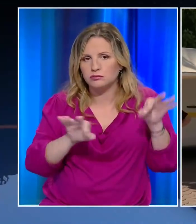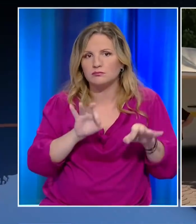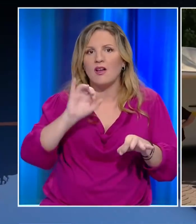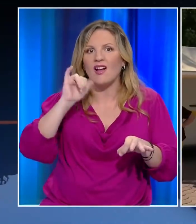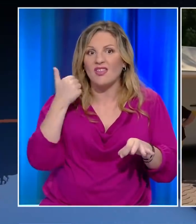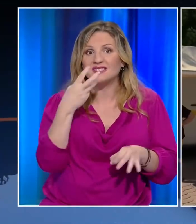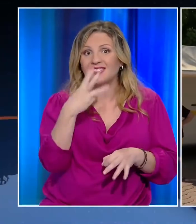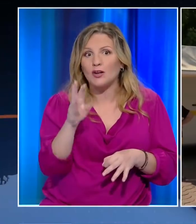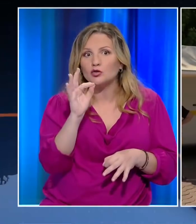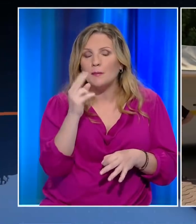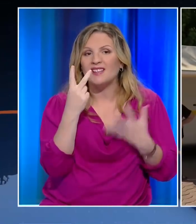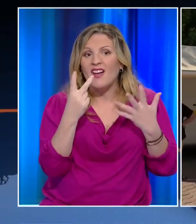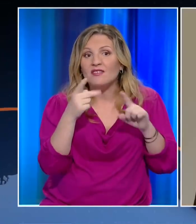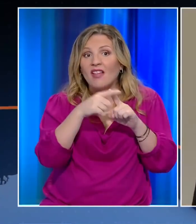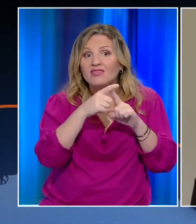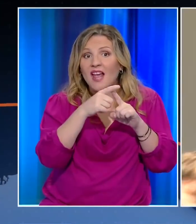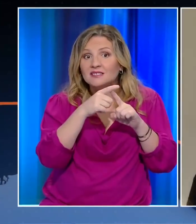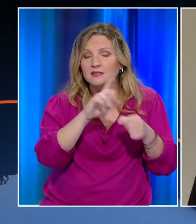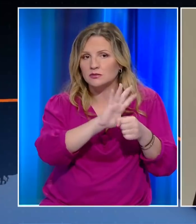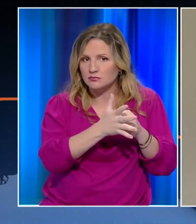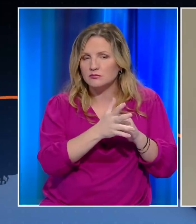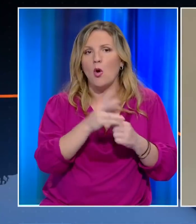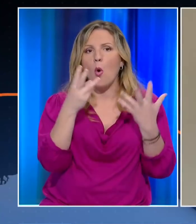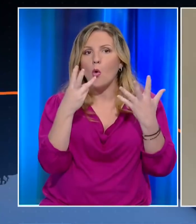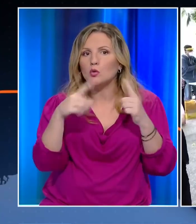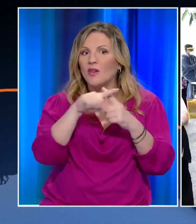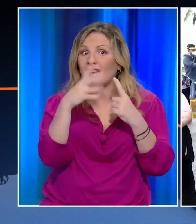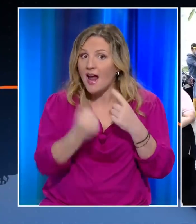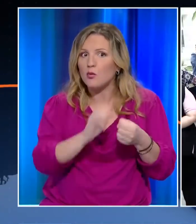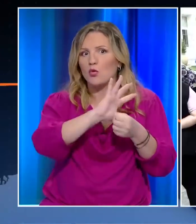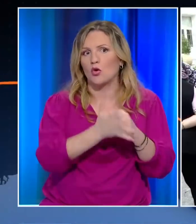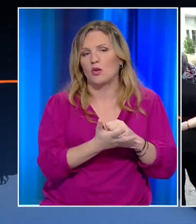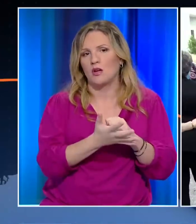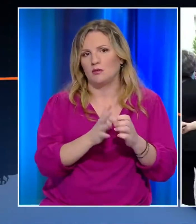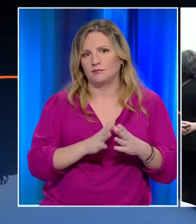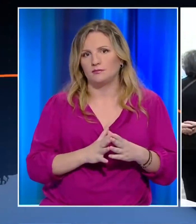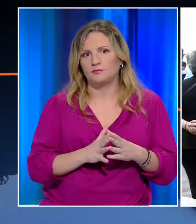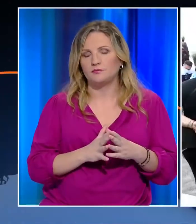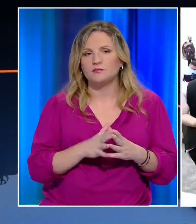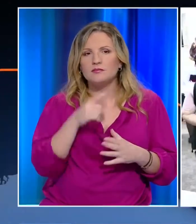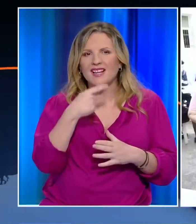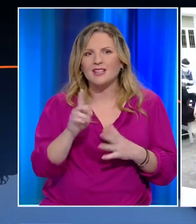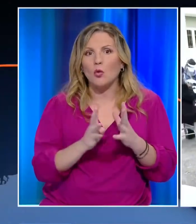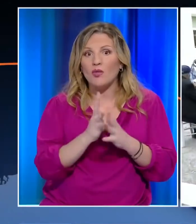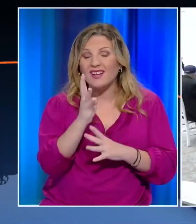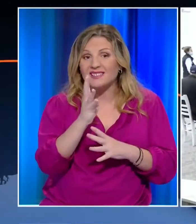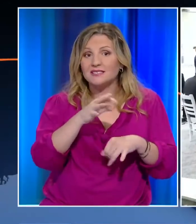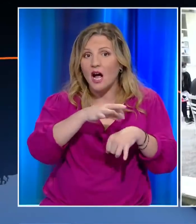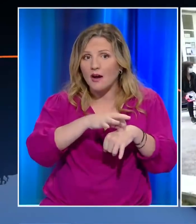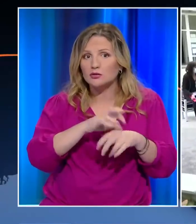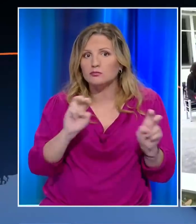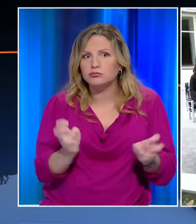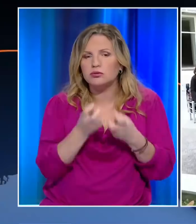χθεσινά 357 δείγματα στον Άγιο Παντελέημονα βγήκαν 8 θετικά. Μετά τα 114 κρούσματα που